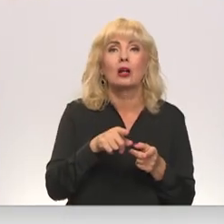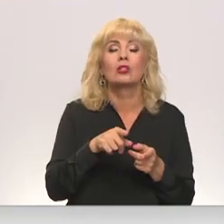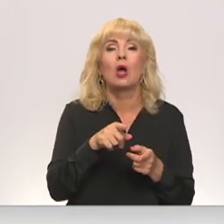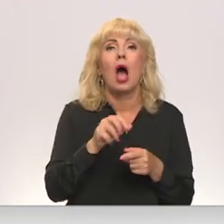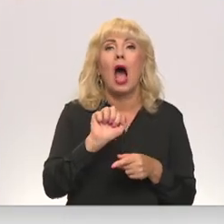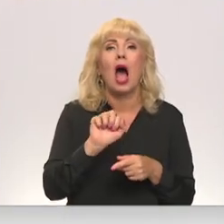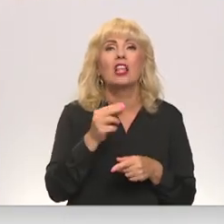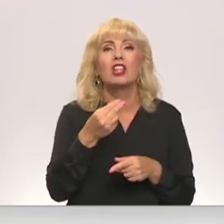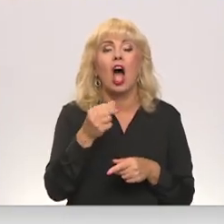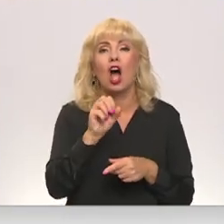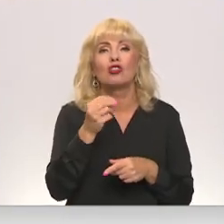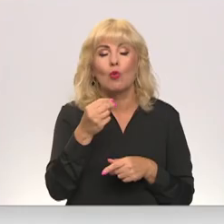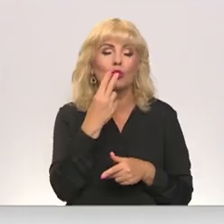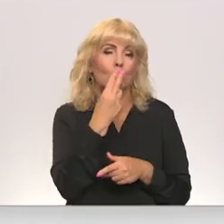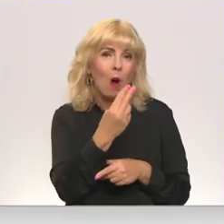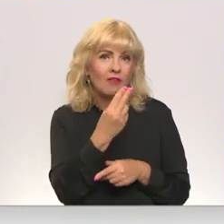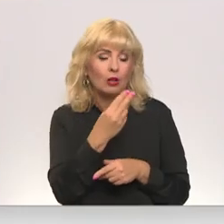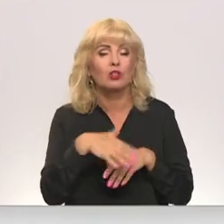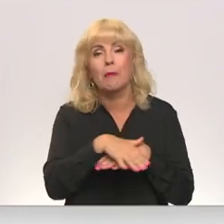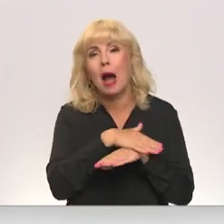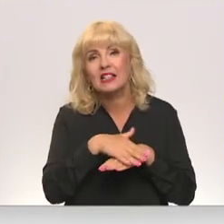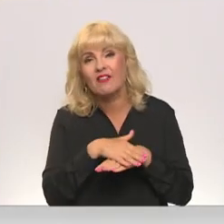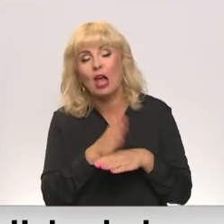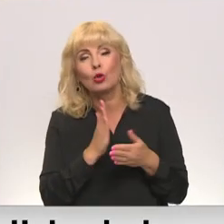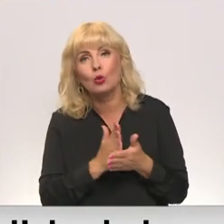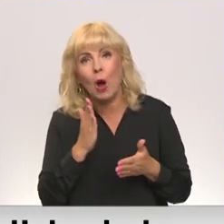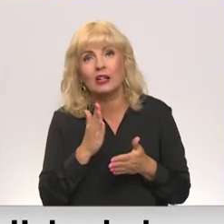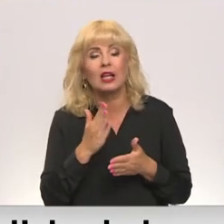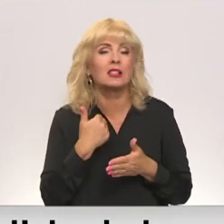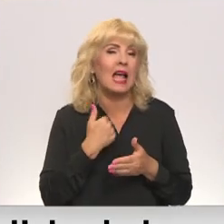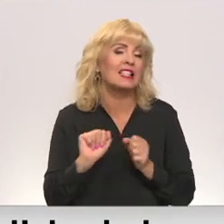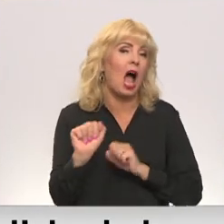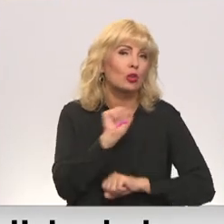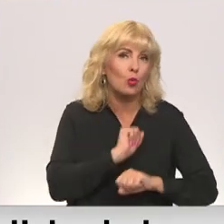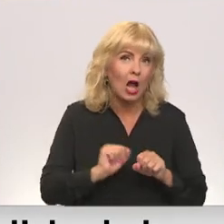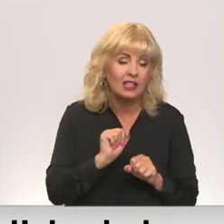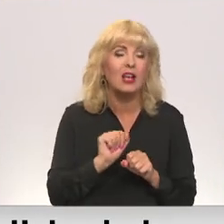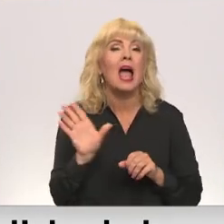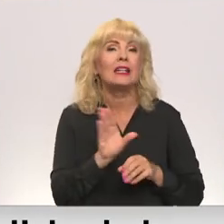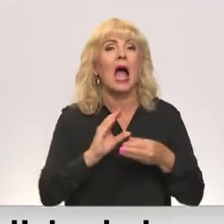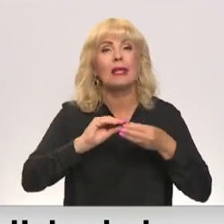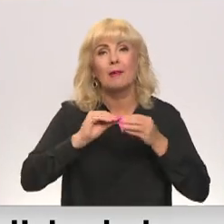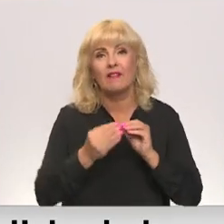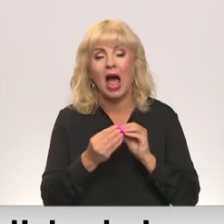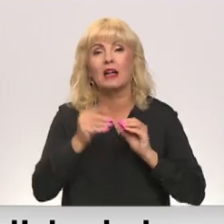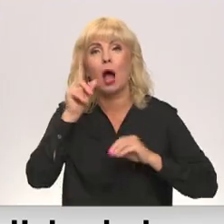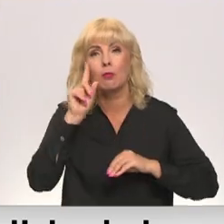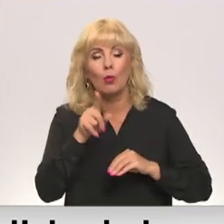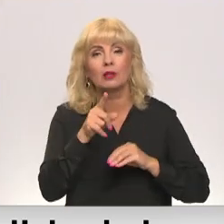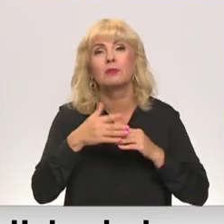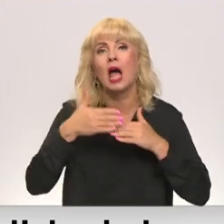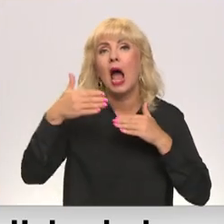tendenci novērojama, bet teikt, ka tas masveidā notiks, es atturētos, jo jāņem vērā, protams, arī